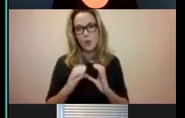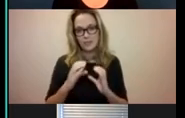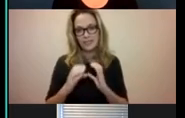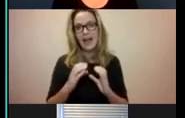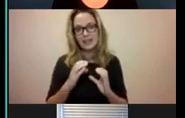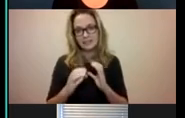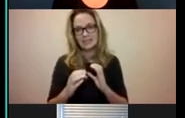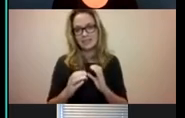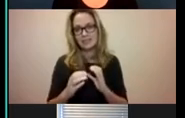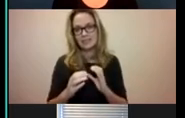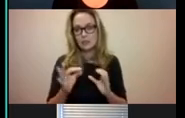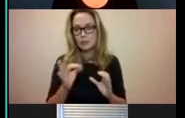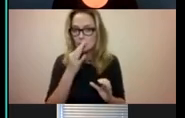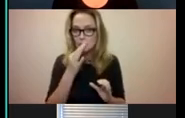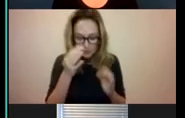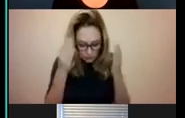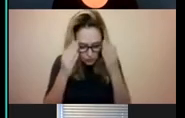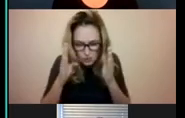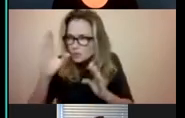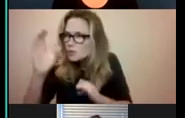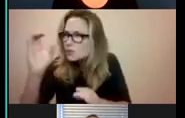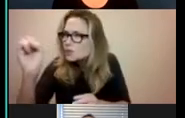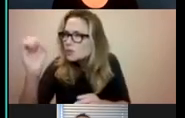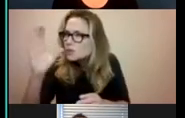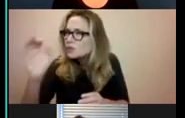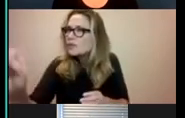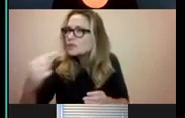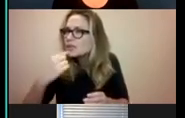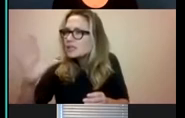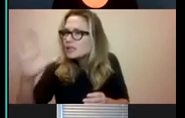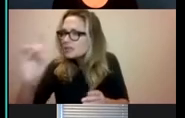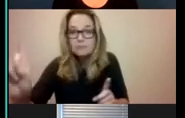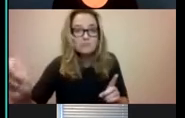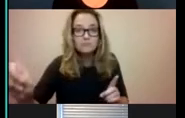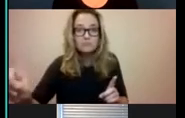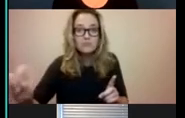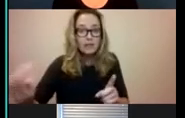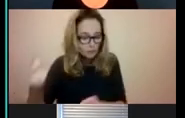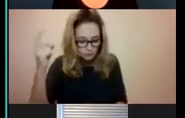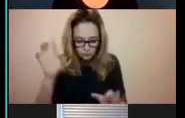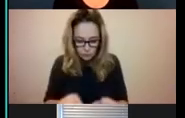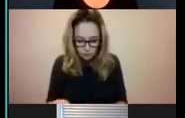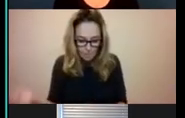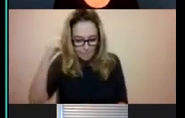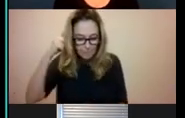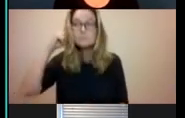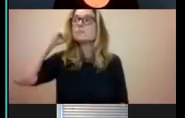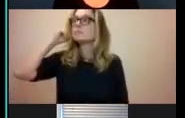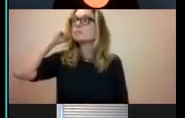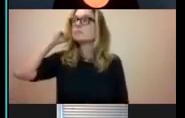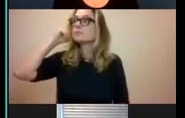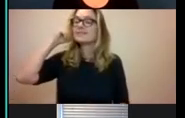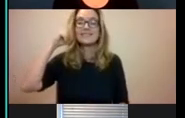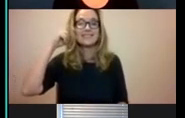Ik hoef me niet continu te concentreren op, hey, misschien gaat hij wel wat zeggen. Ik krijg dat direct binnen. Ik ben het einde van de dag wel dood op.